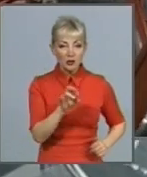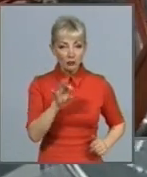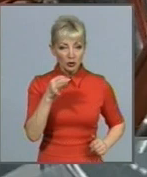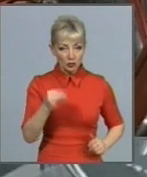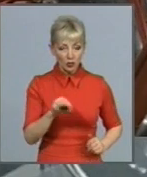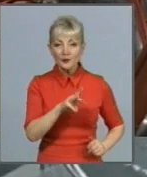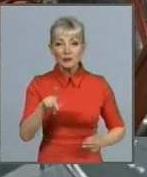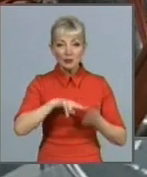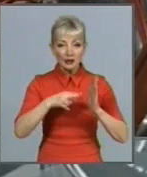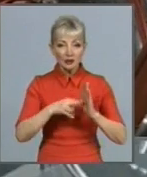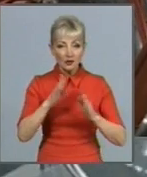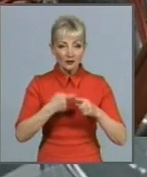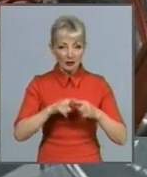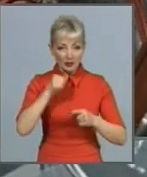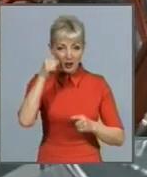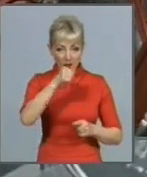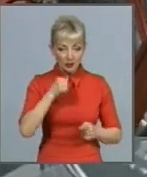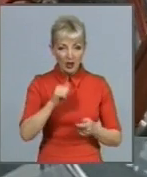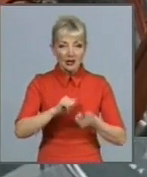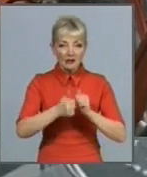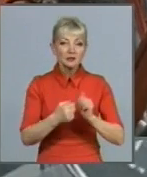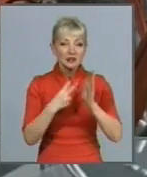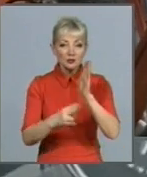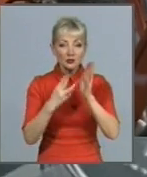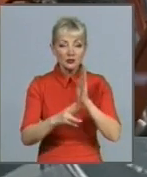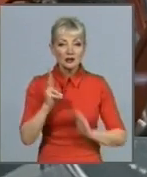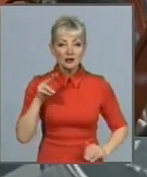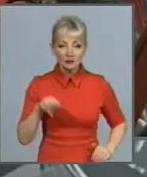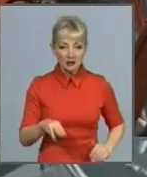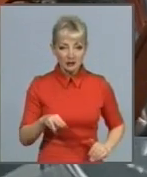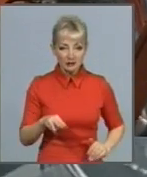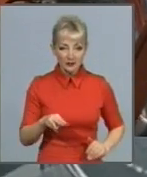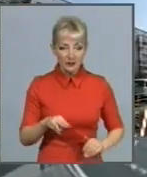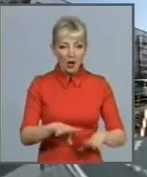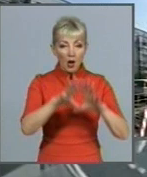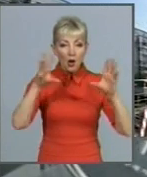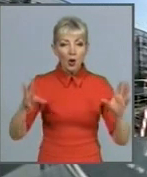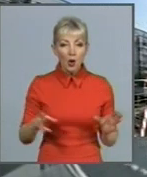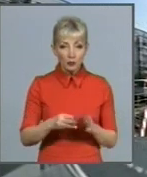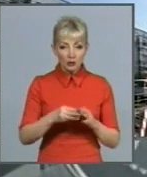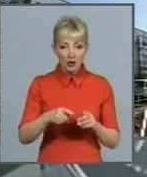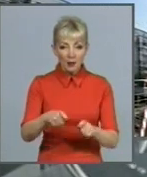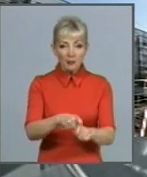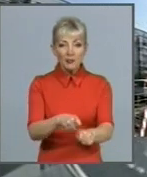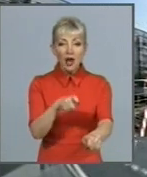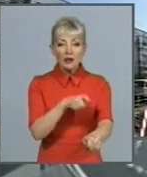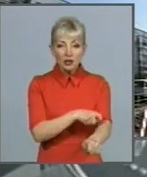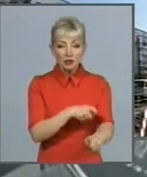замінити порядка 70-80 кілометрів. А обші протяжність сітей – 3200 кілометрів.